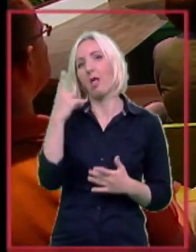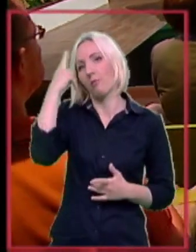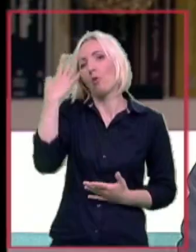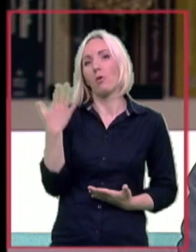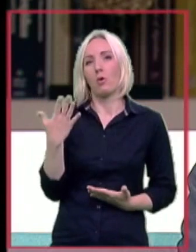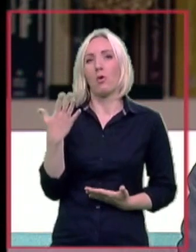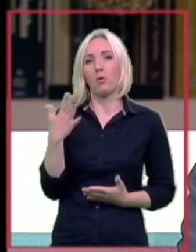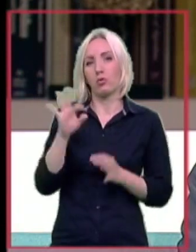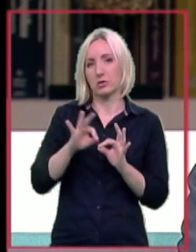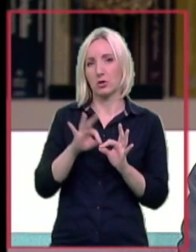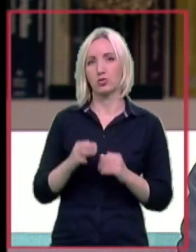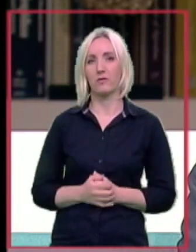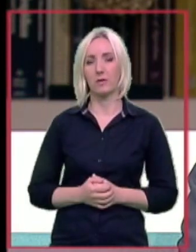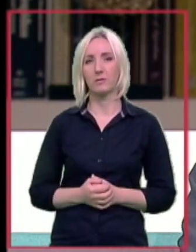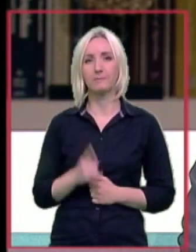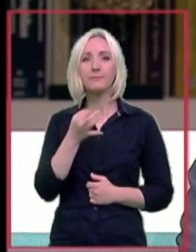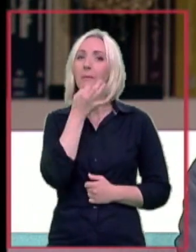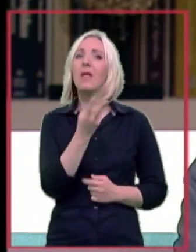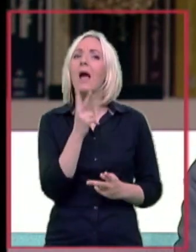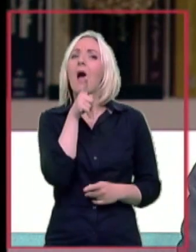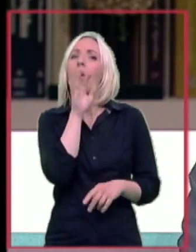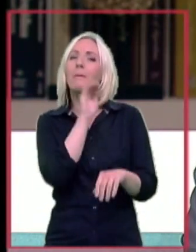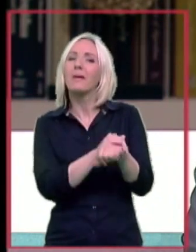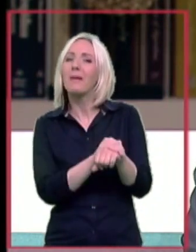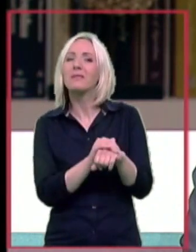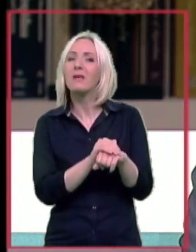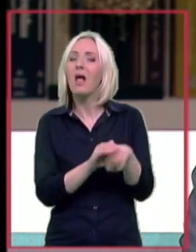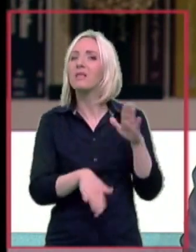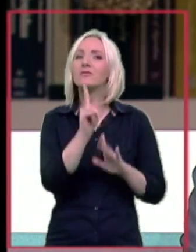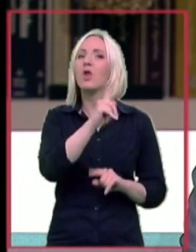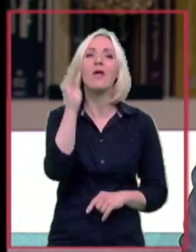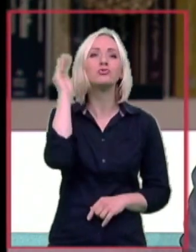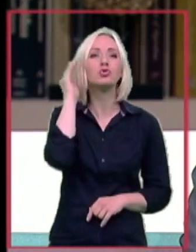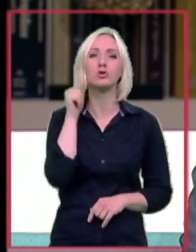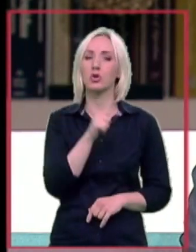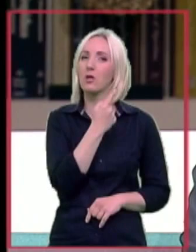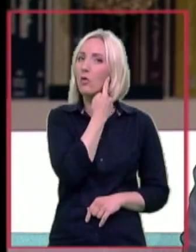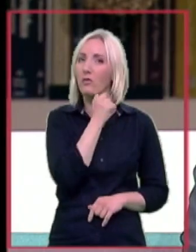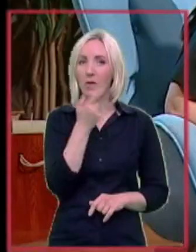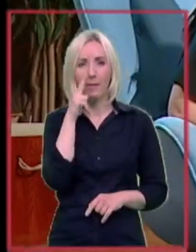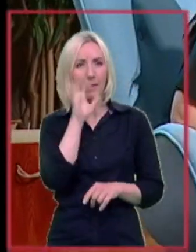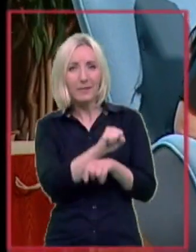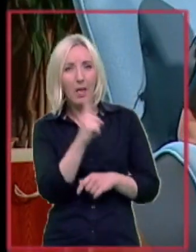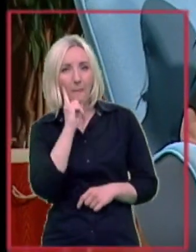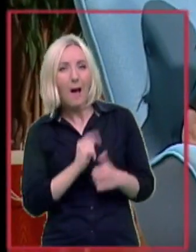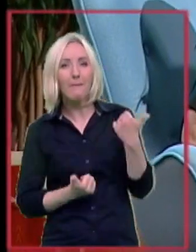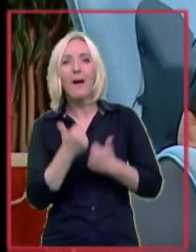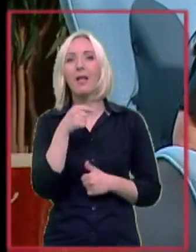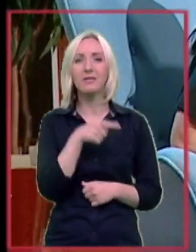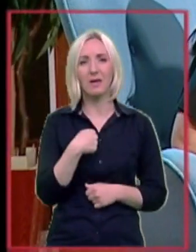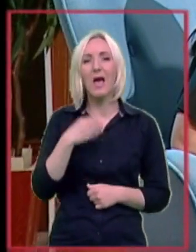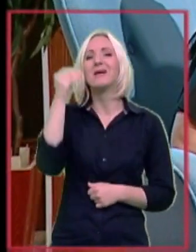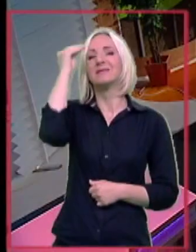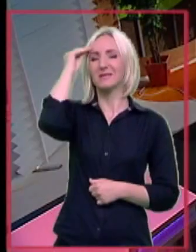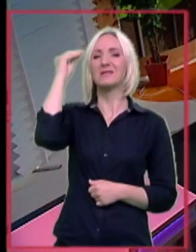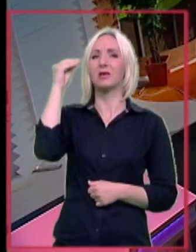to ostalo sačuvano. Kako si primetila da ti više ne čuješ na to? Da li je to primetila mama ili si primetila ti? Pa se sećam tog